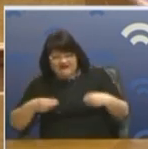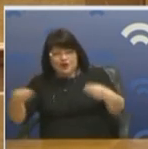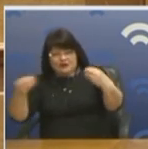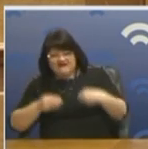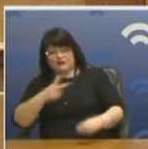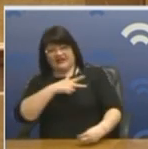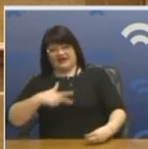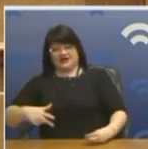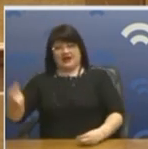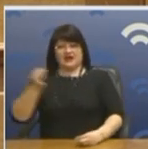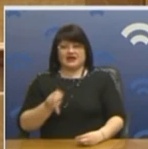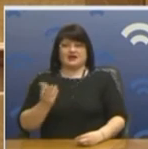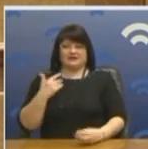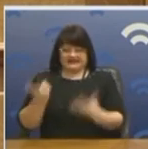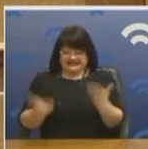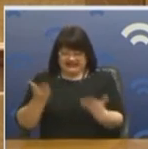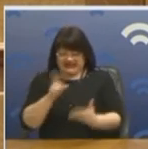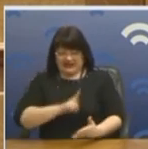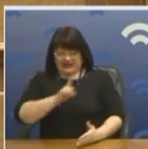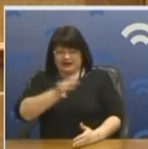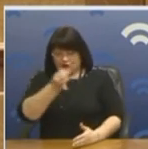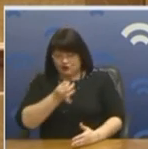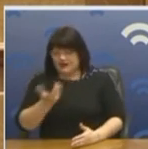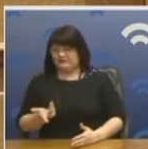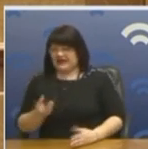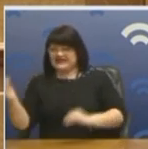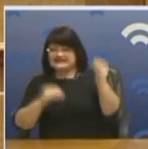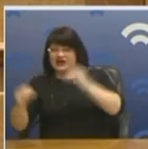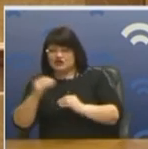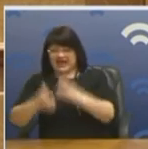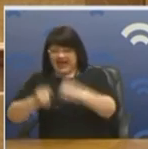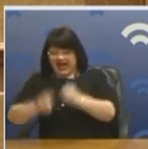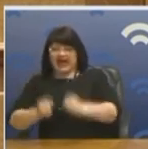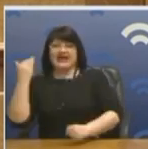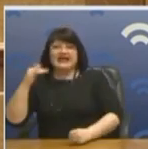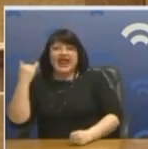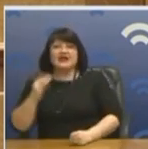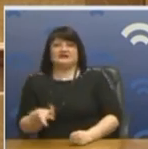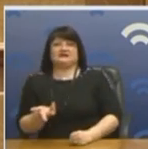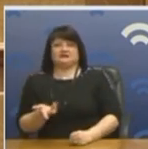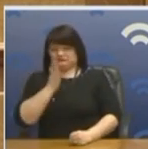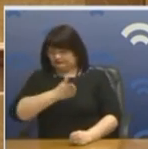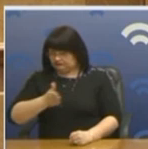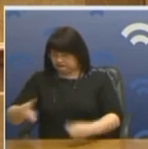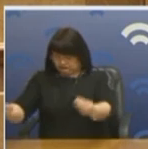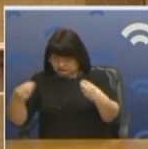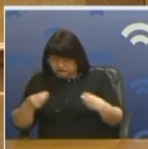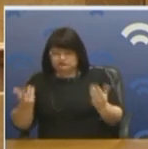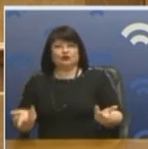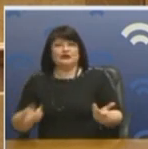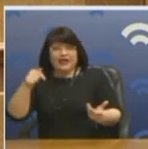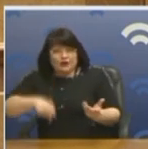Δανία που έλεγε σύγκρινο ο Πρωθυπουργός μας. Κάνουμε εισαγωγές χαλακτοκομικών προϊόντων και κρέατων. Εδώ λοιπόν έπρεπε η κυβέρνηση και η Πρωθυπουργέ